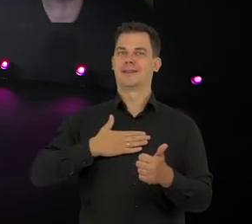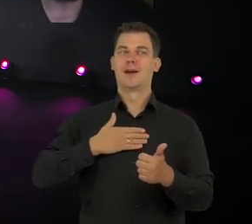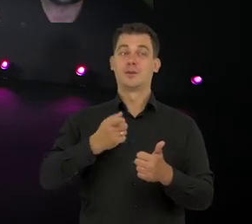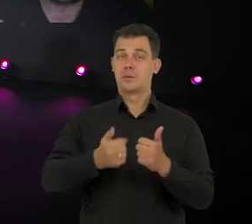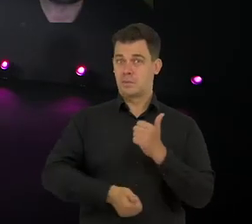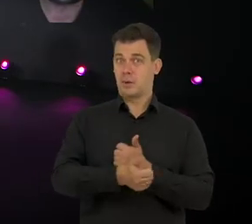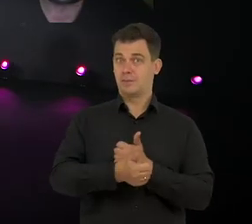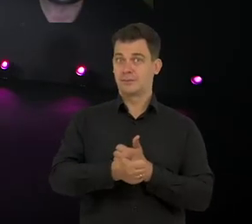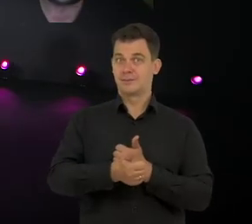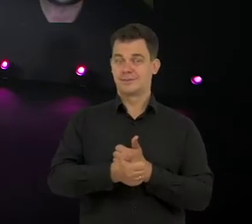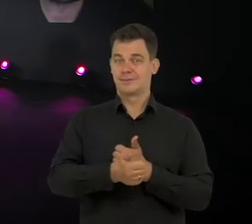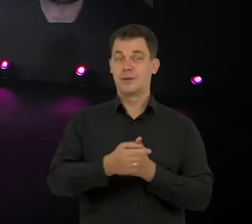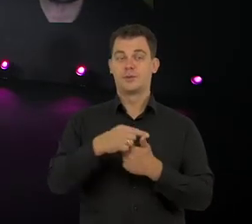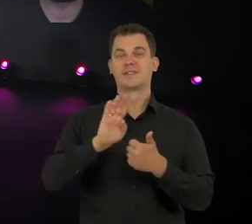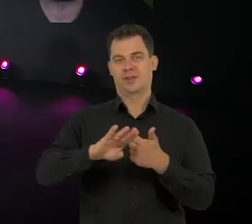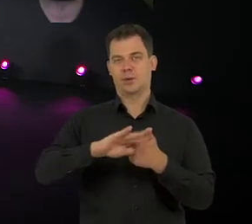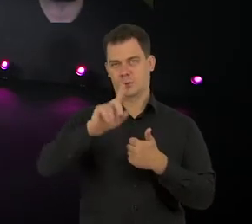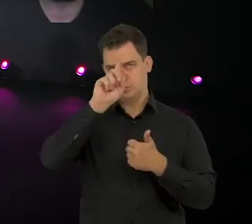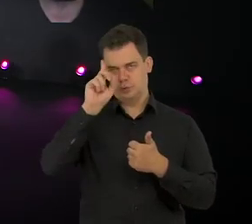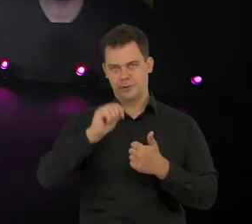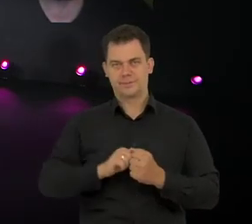przyczyny niż cele w przypadku zwykłych ludzi.